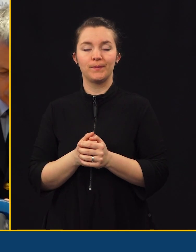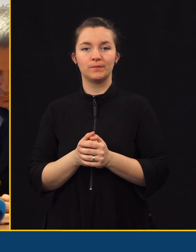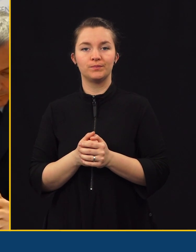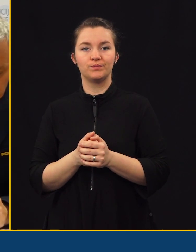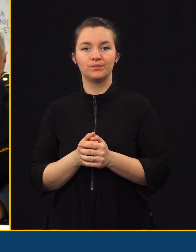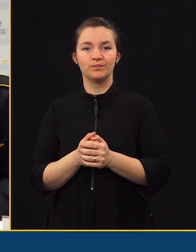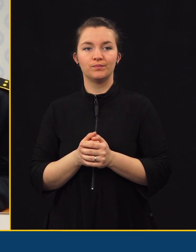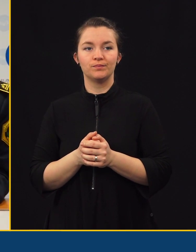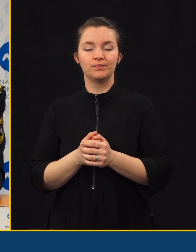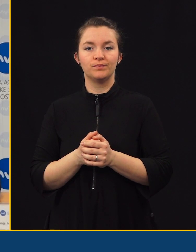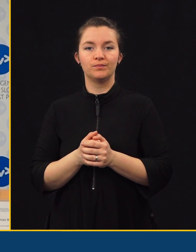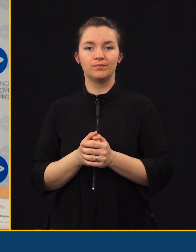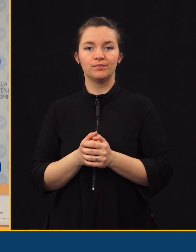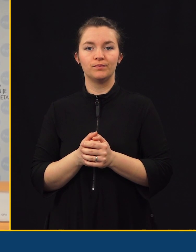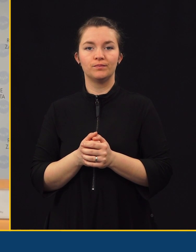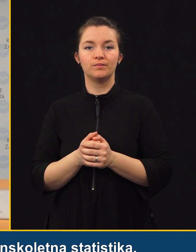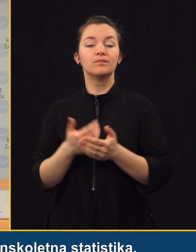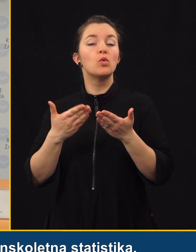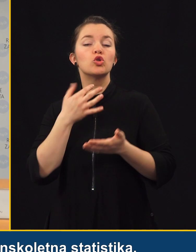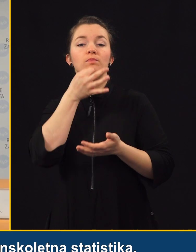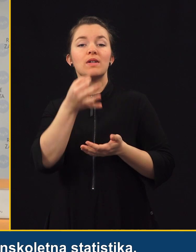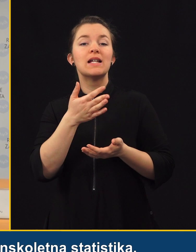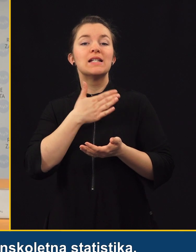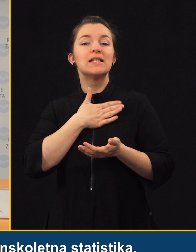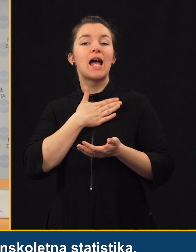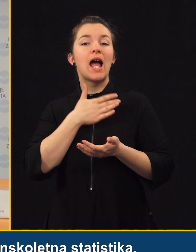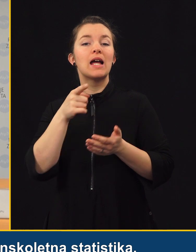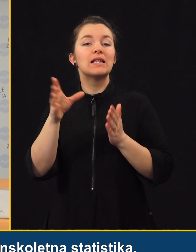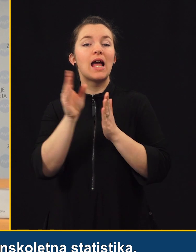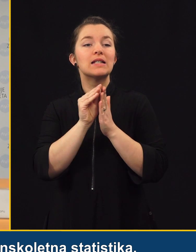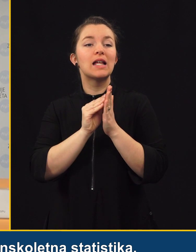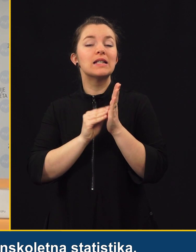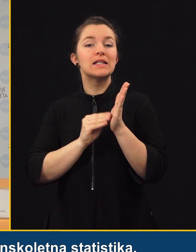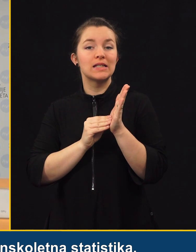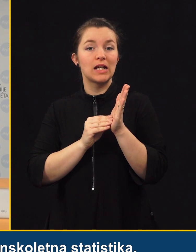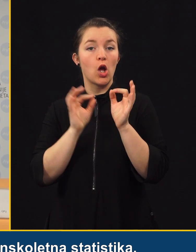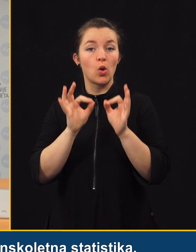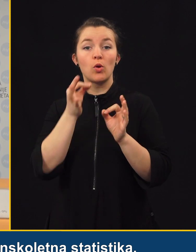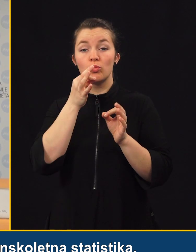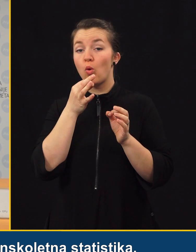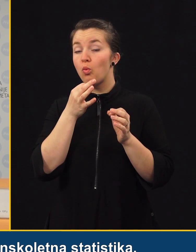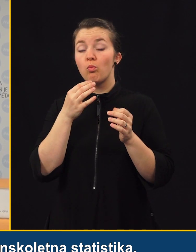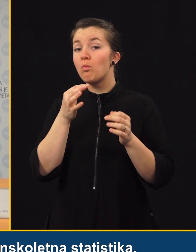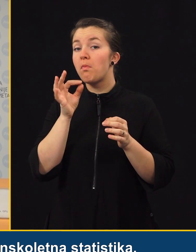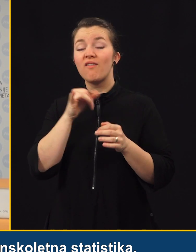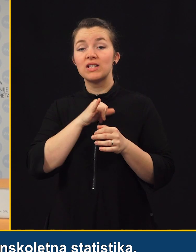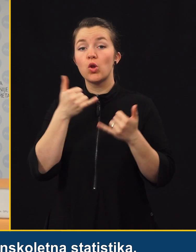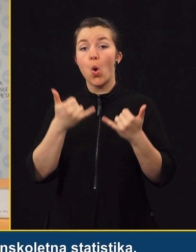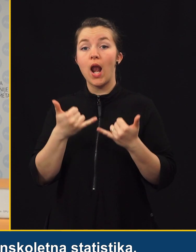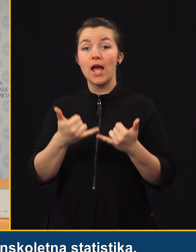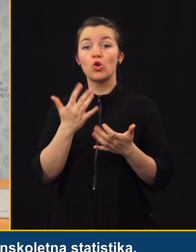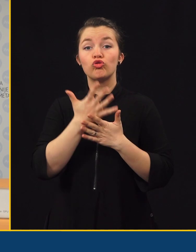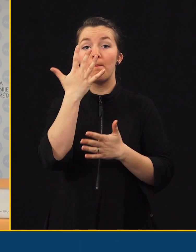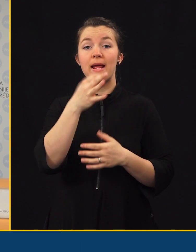smo pri. Če bi par, mogoče zakaj mistela taka dobra statistika lansko letna. Kljub temu pa letošnja